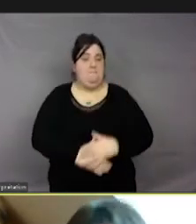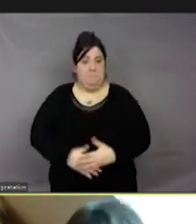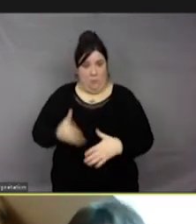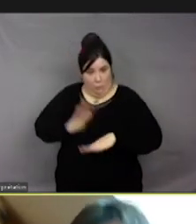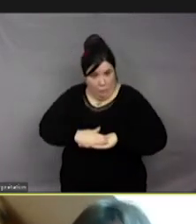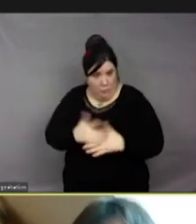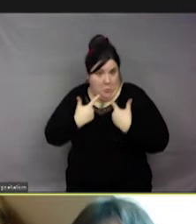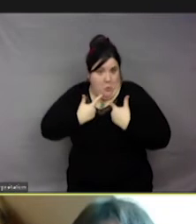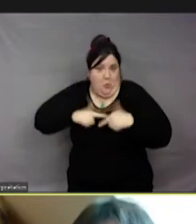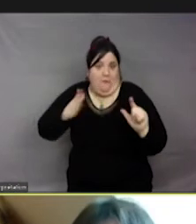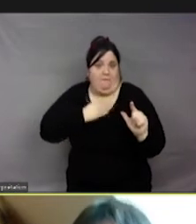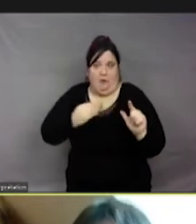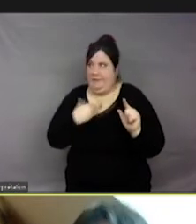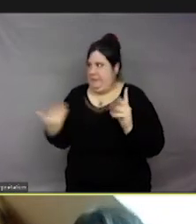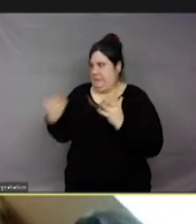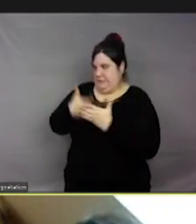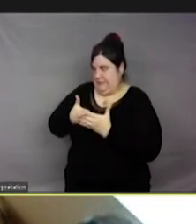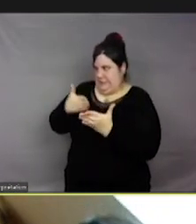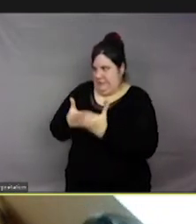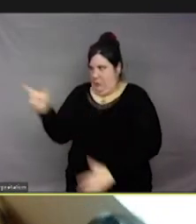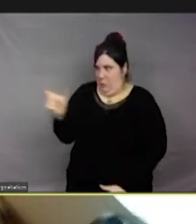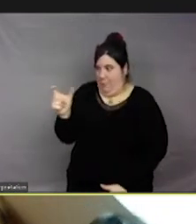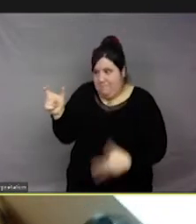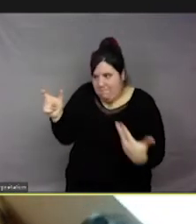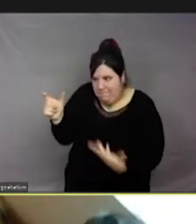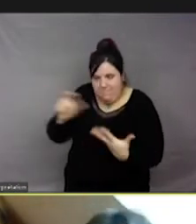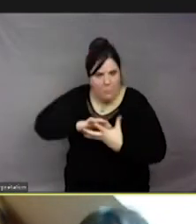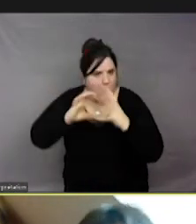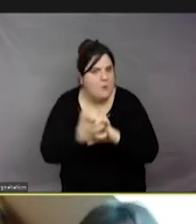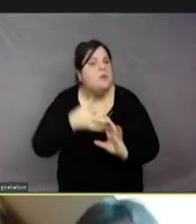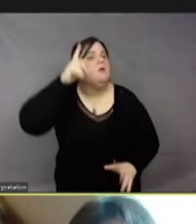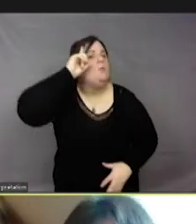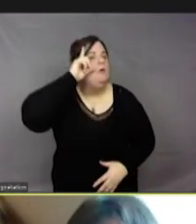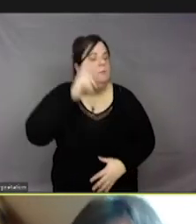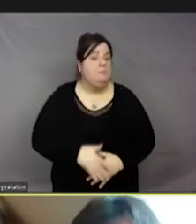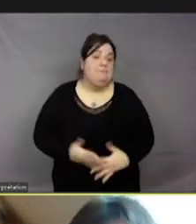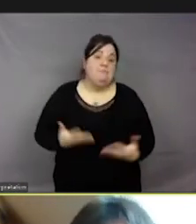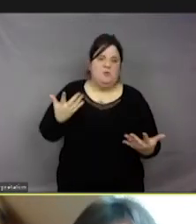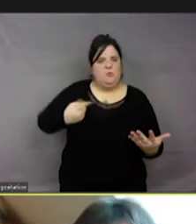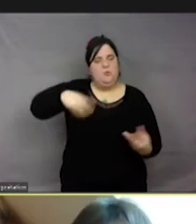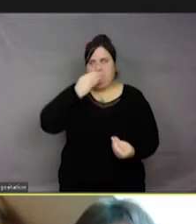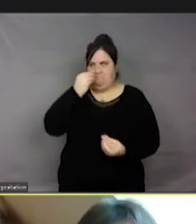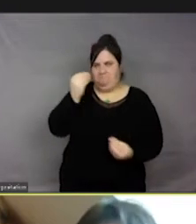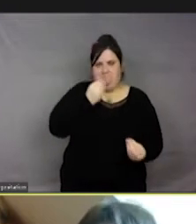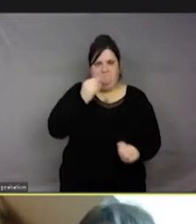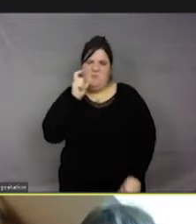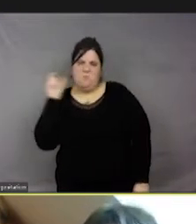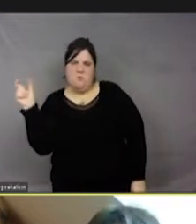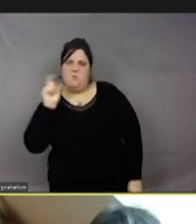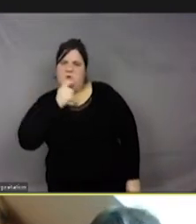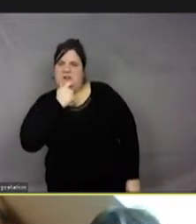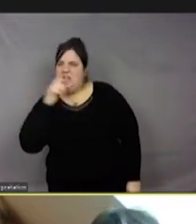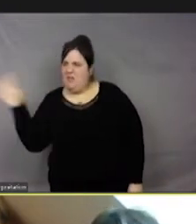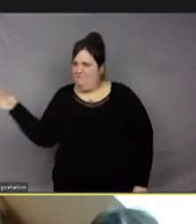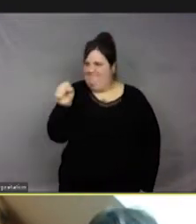français ? C'est un petit peu aussi parce que nous sommes un petit peu embêtés quand il faut introduire des mots anglais dans la